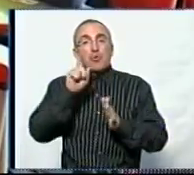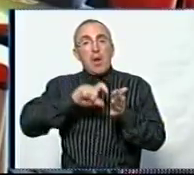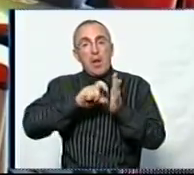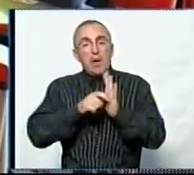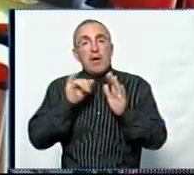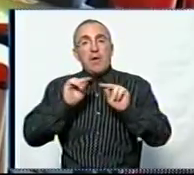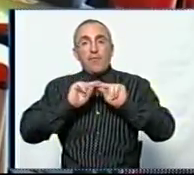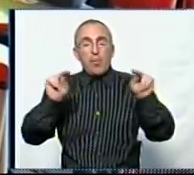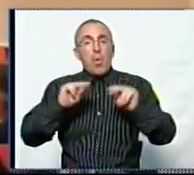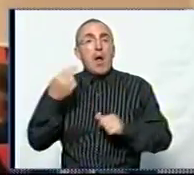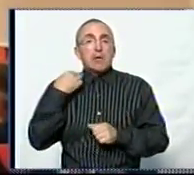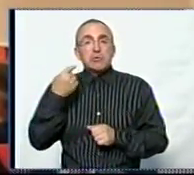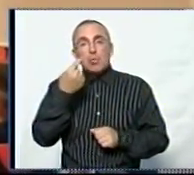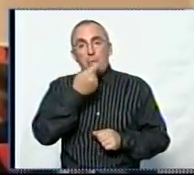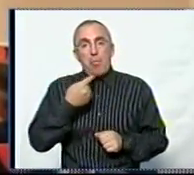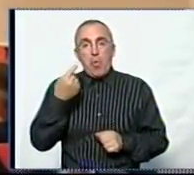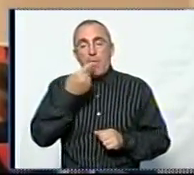та викладає англійську мову.